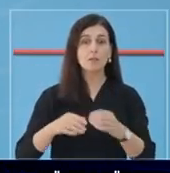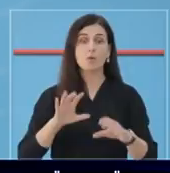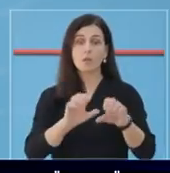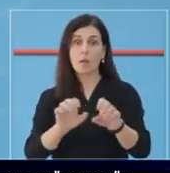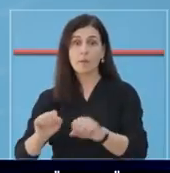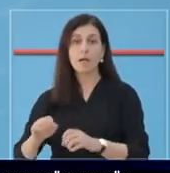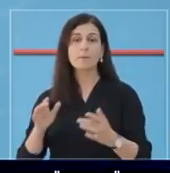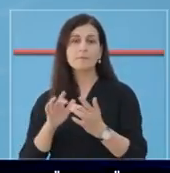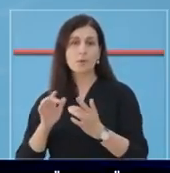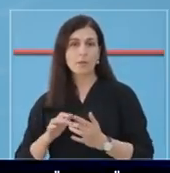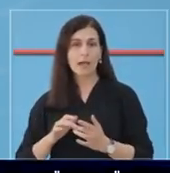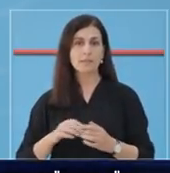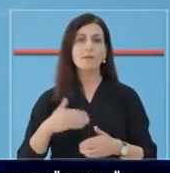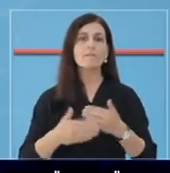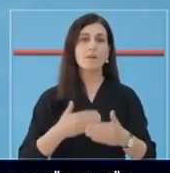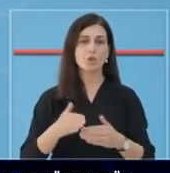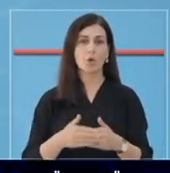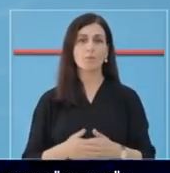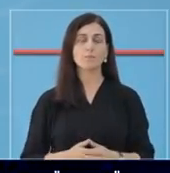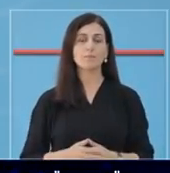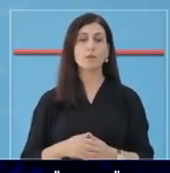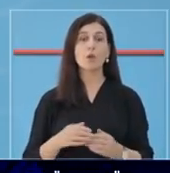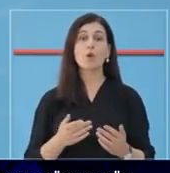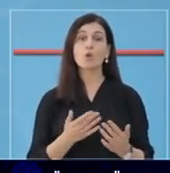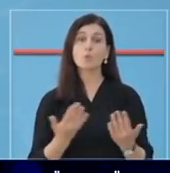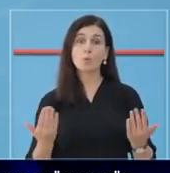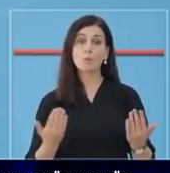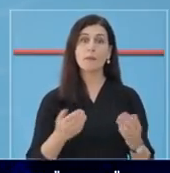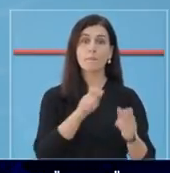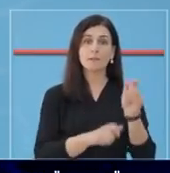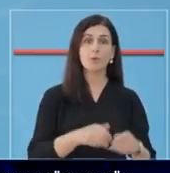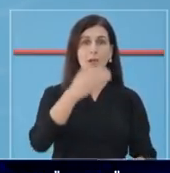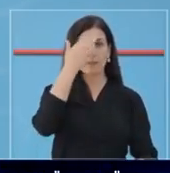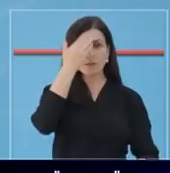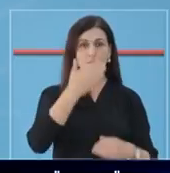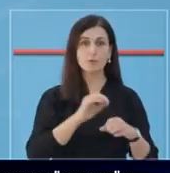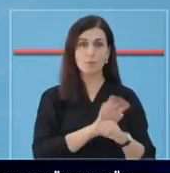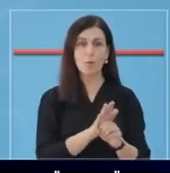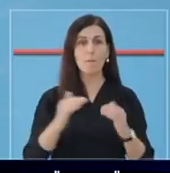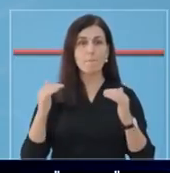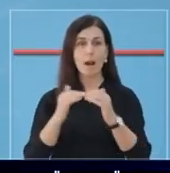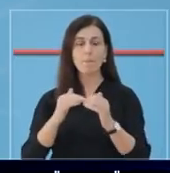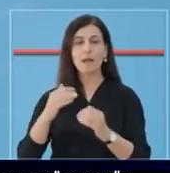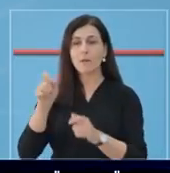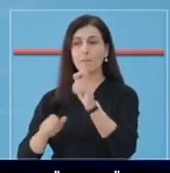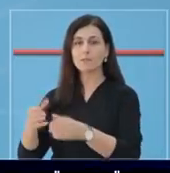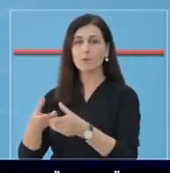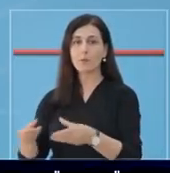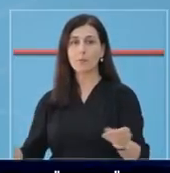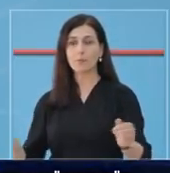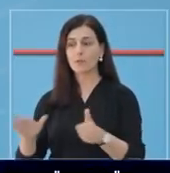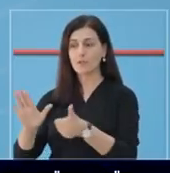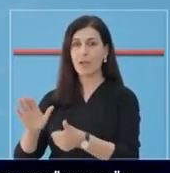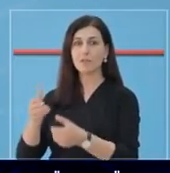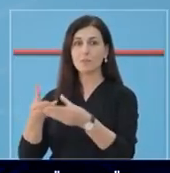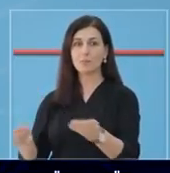epidemiologik është në vijime siper. Me gjitha të, duhet seksuar që numëri të prekurve dhe numëri të shëruarve është pojnjët. Gjashtë